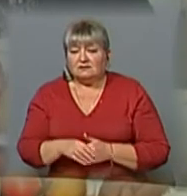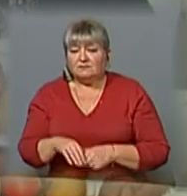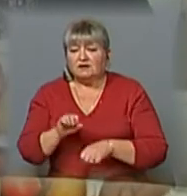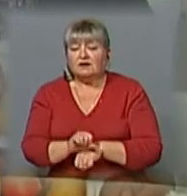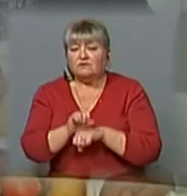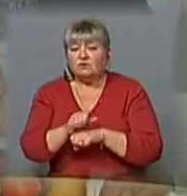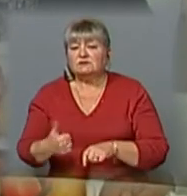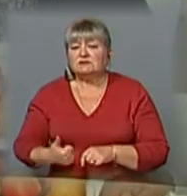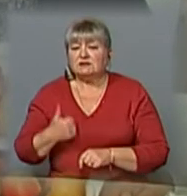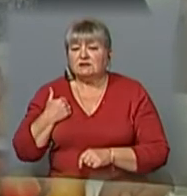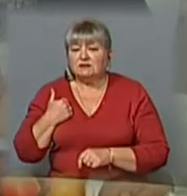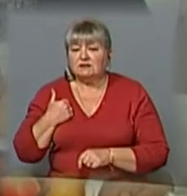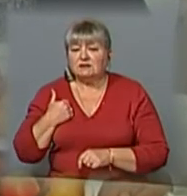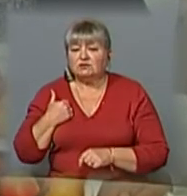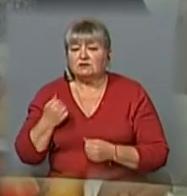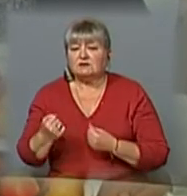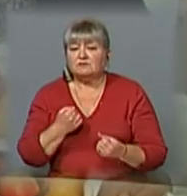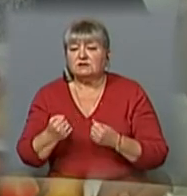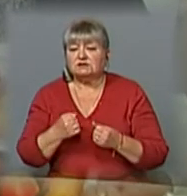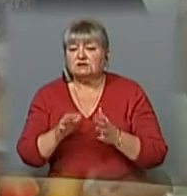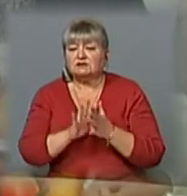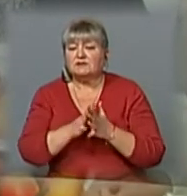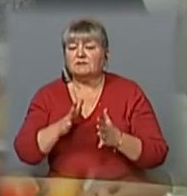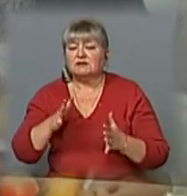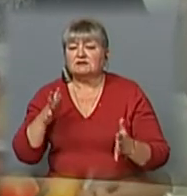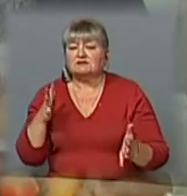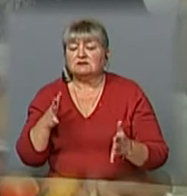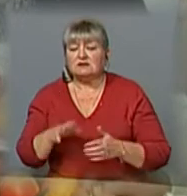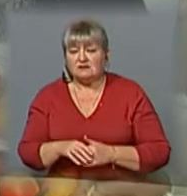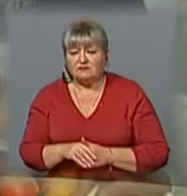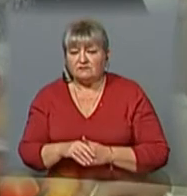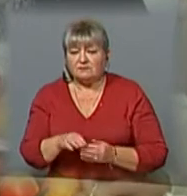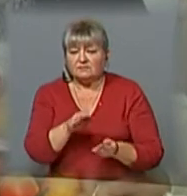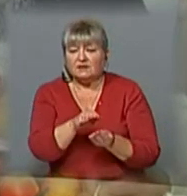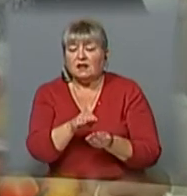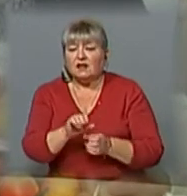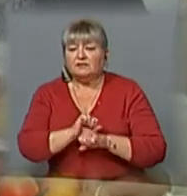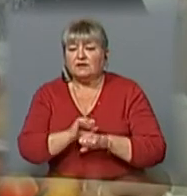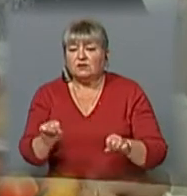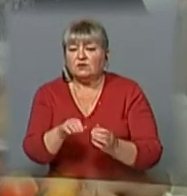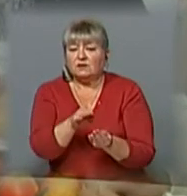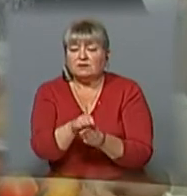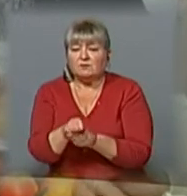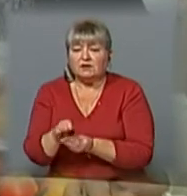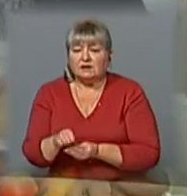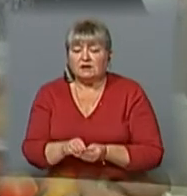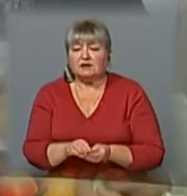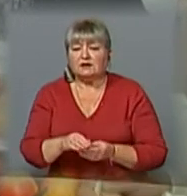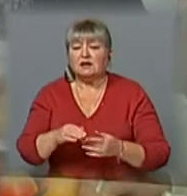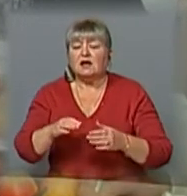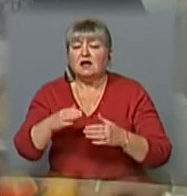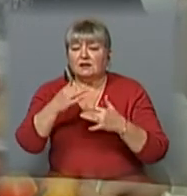революція гідності, відзвівши яскравим букетом вінком на могилах героїв Небесної Сотні, посіяла